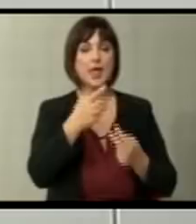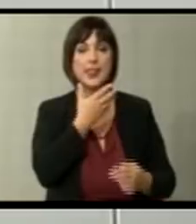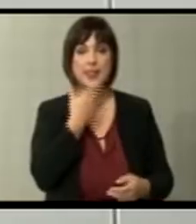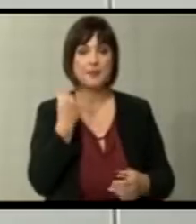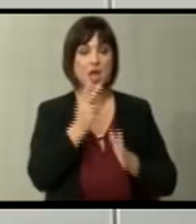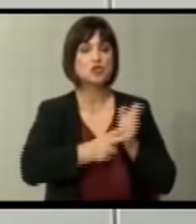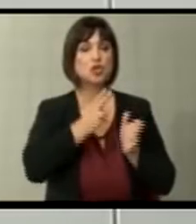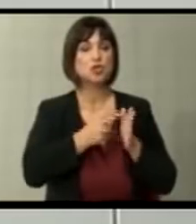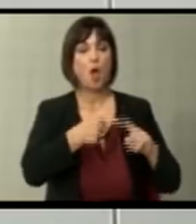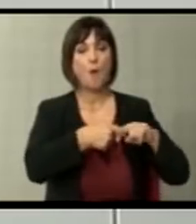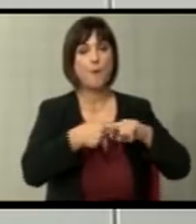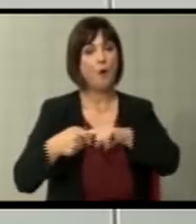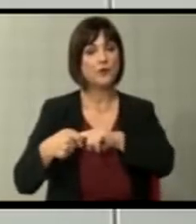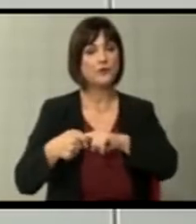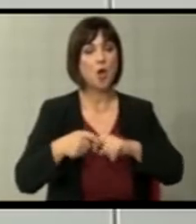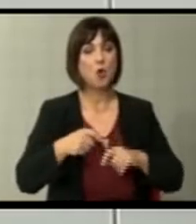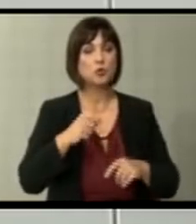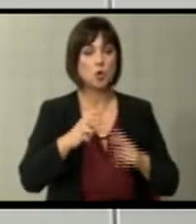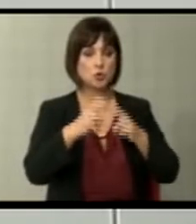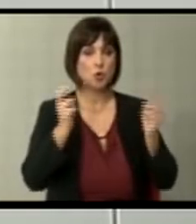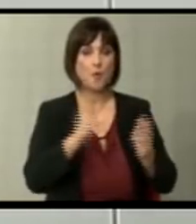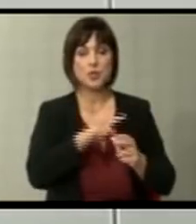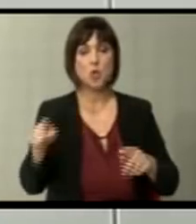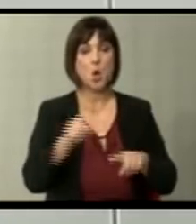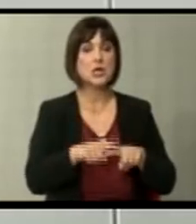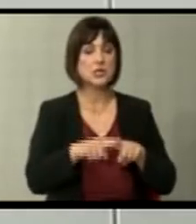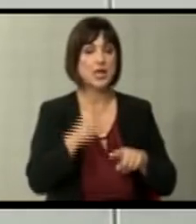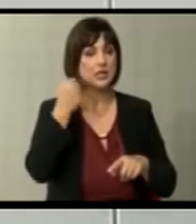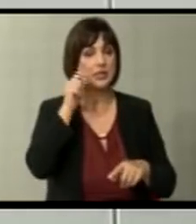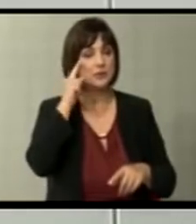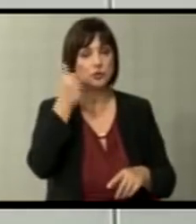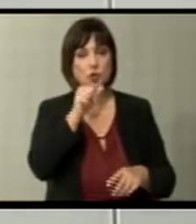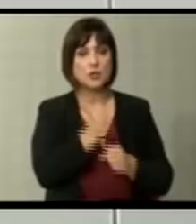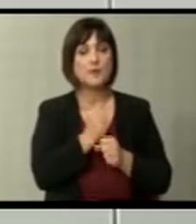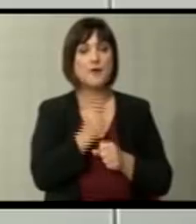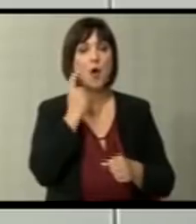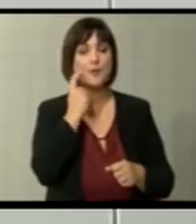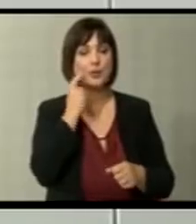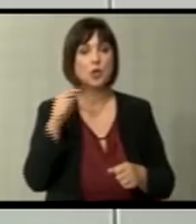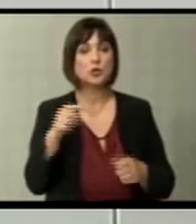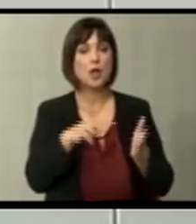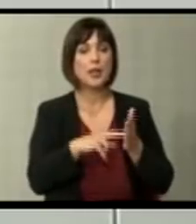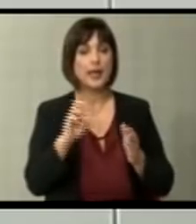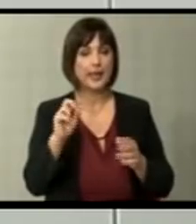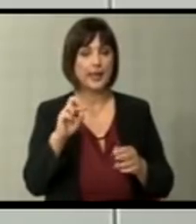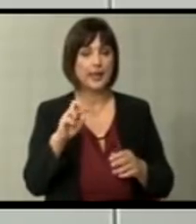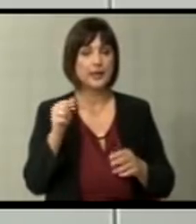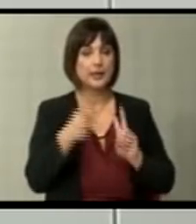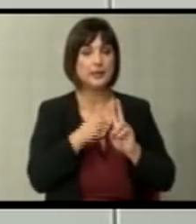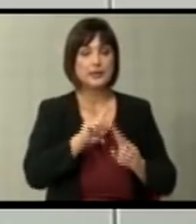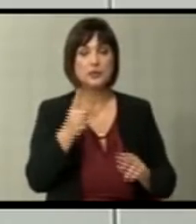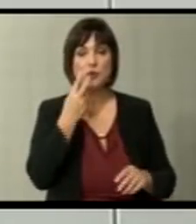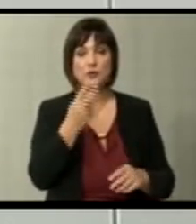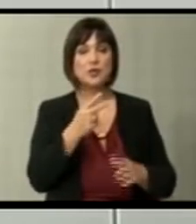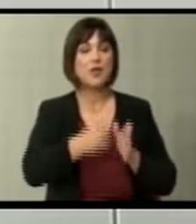железничко поврзување од Скопје до Грција не знам што направи од Битола до Лерин и тамо не се увидел да